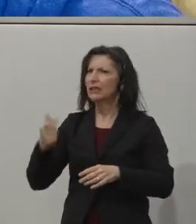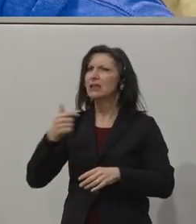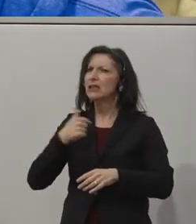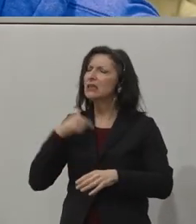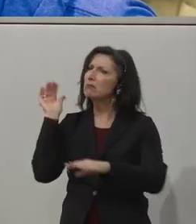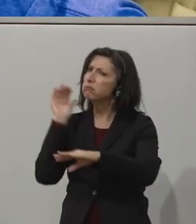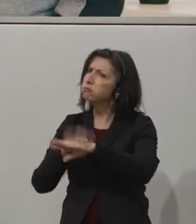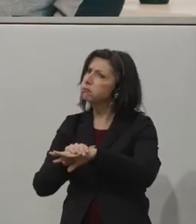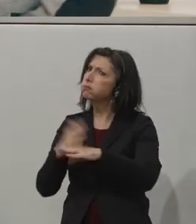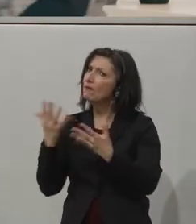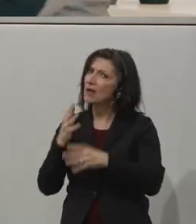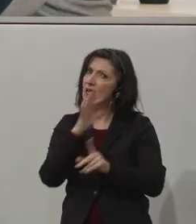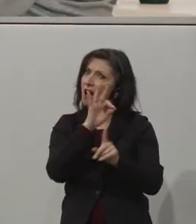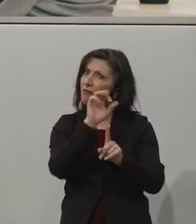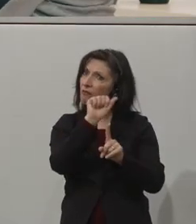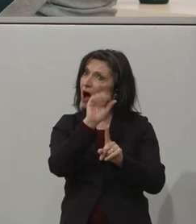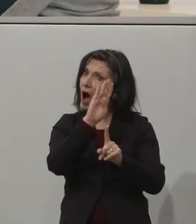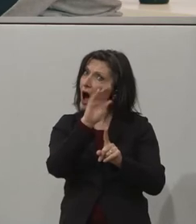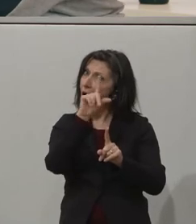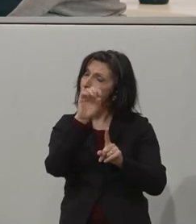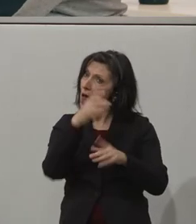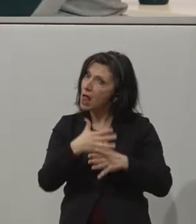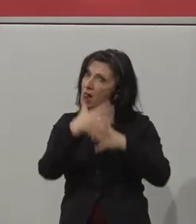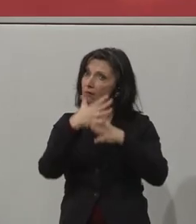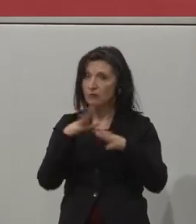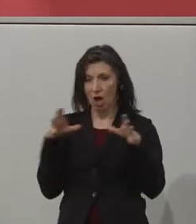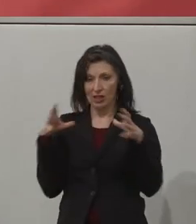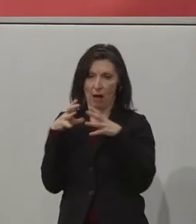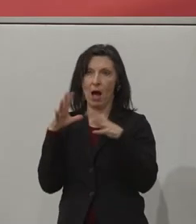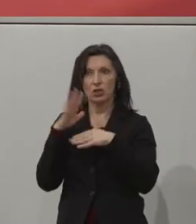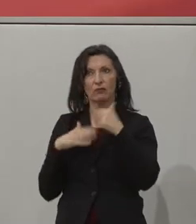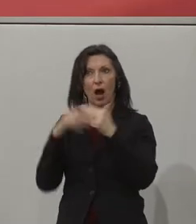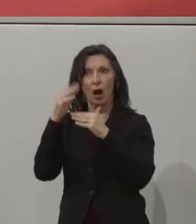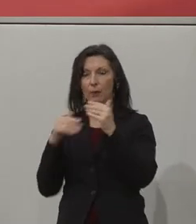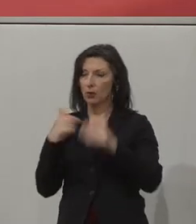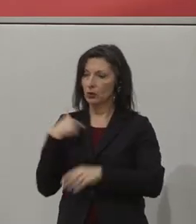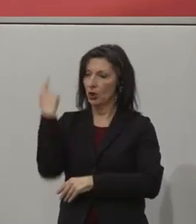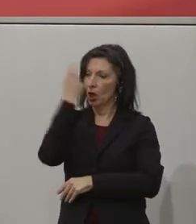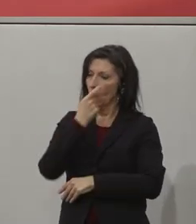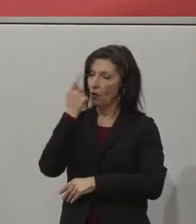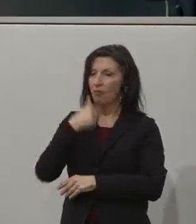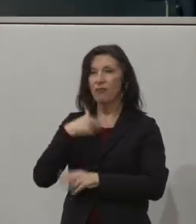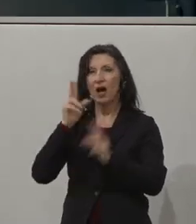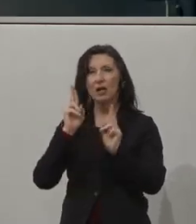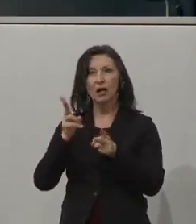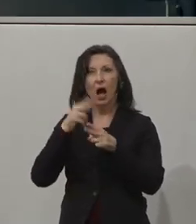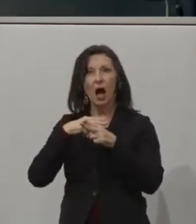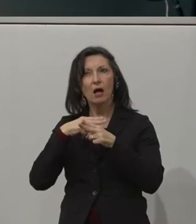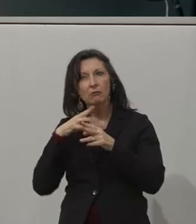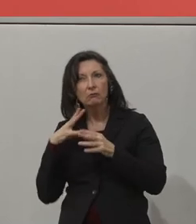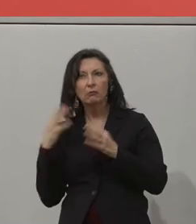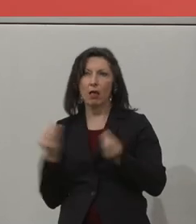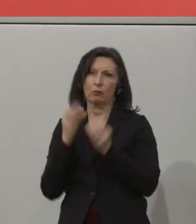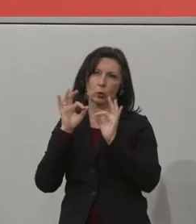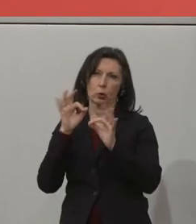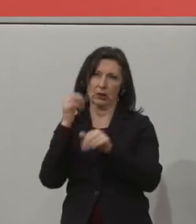be doing some good things for the assistive tech industry, whether it's contributing by teaching or doing usability testing